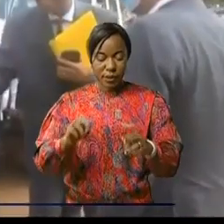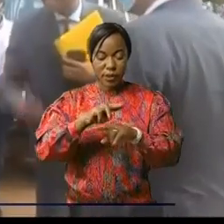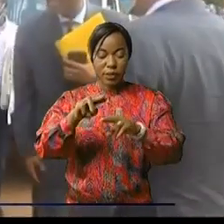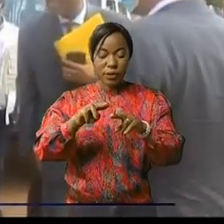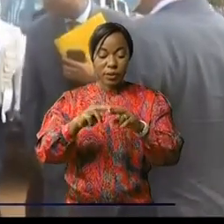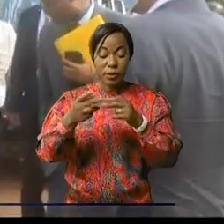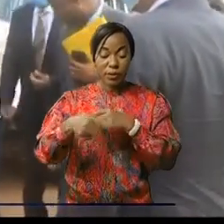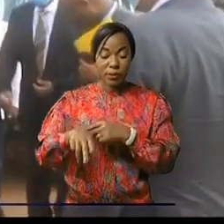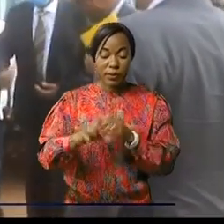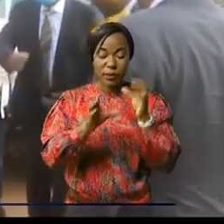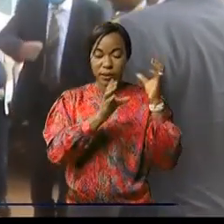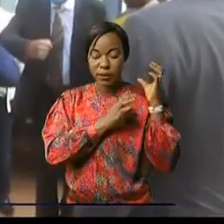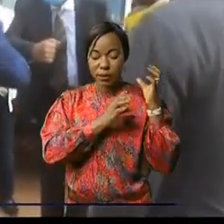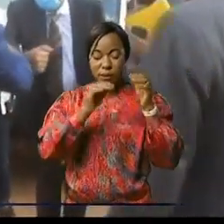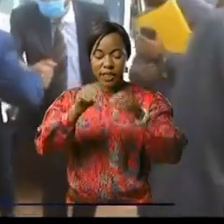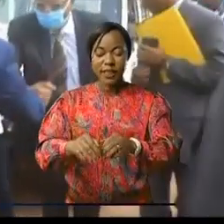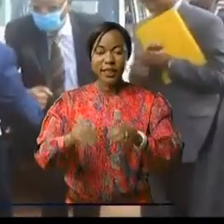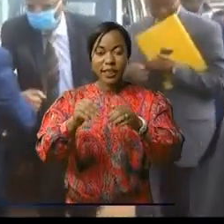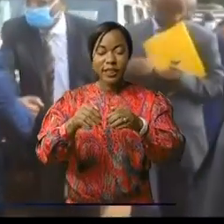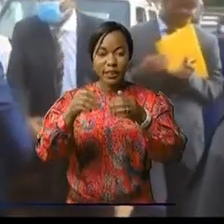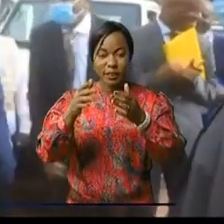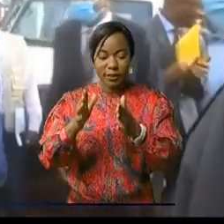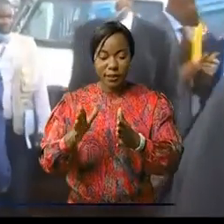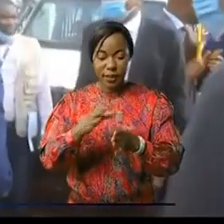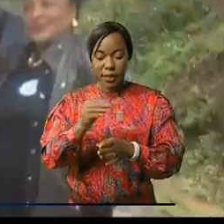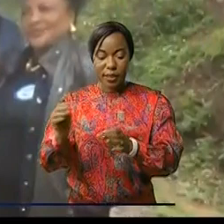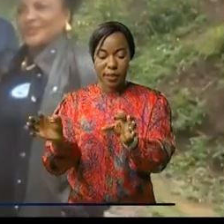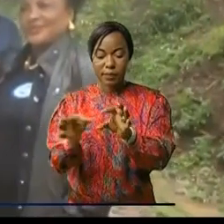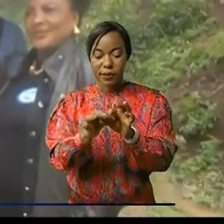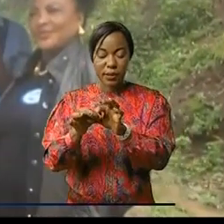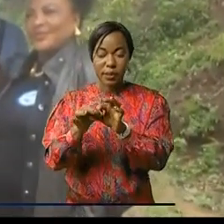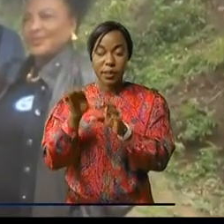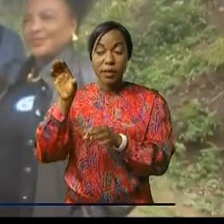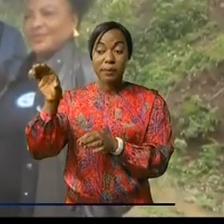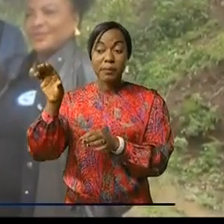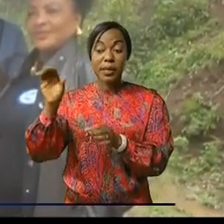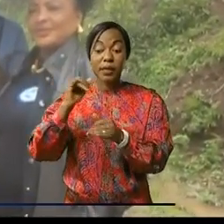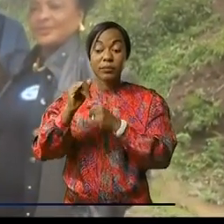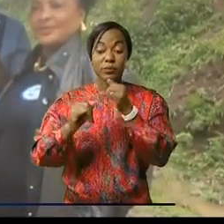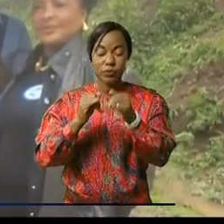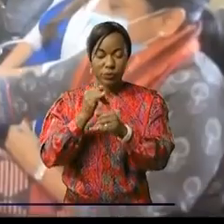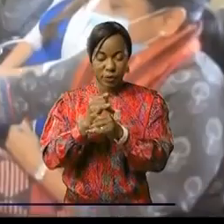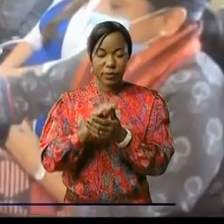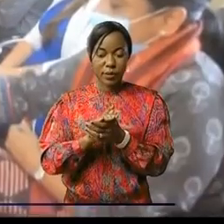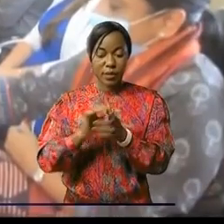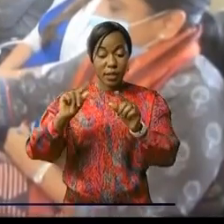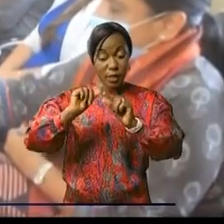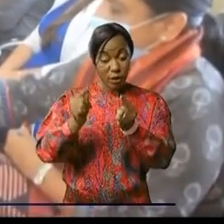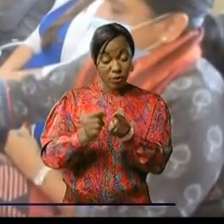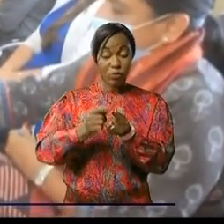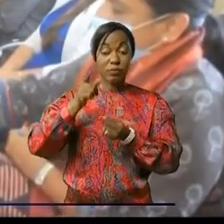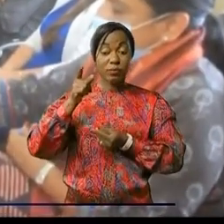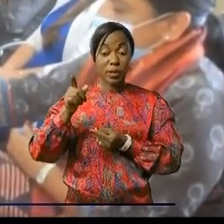provinciaux en charge de l'agriculture ainsi que le partenaire de la Banque mondiale dans les secteurs agricoles. Cette délégation de la Banque